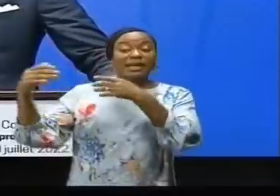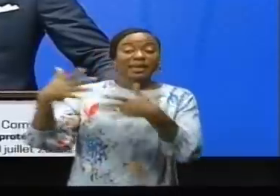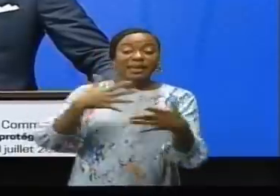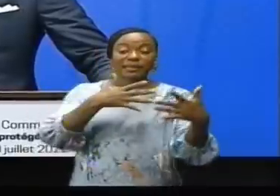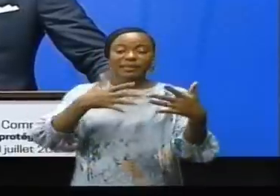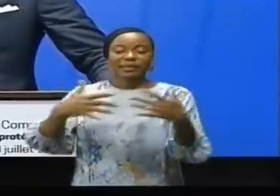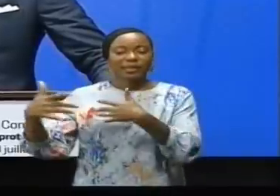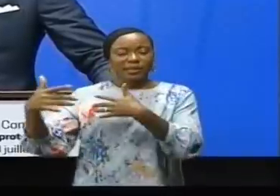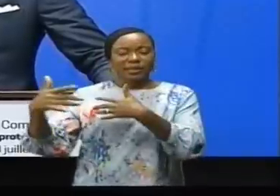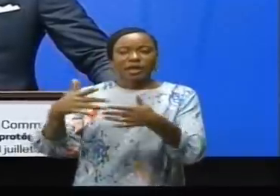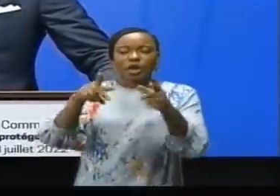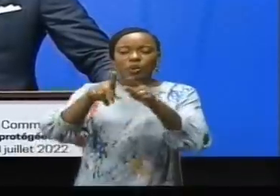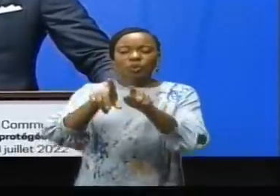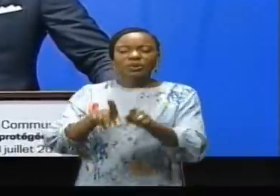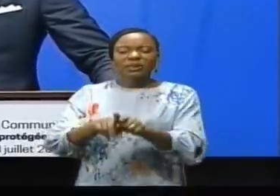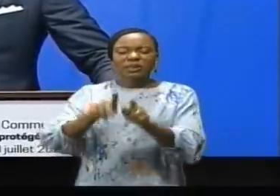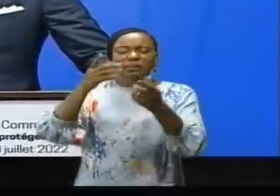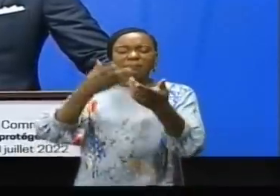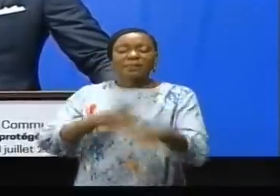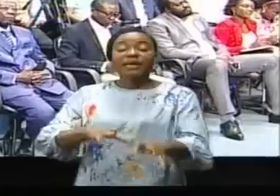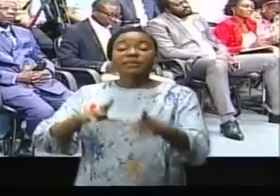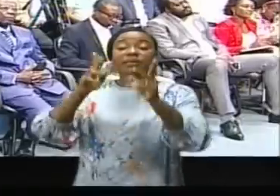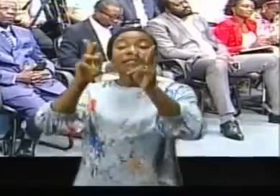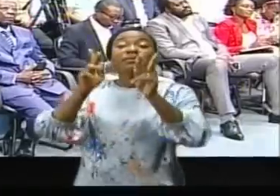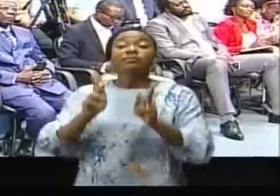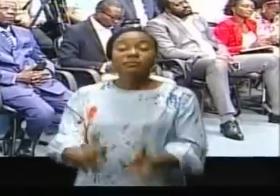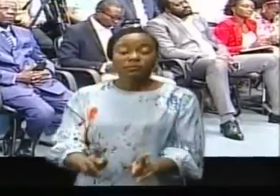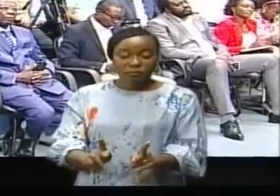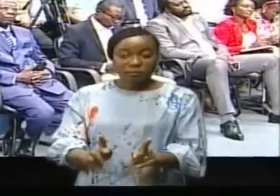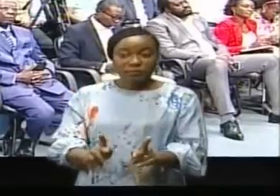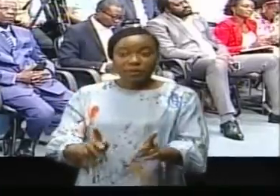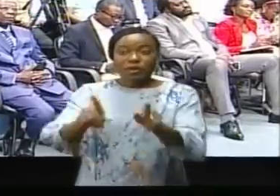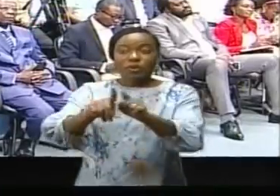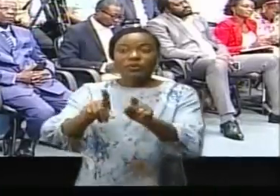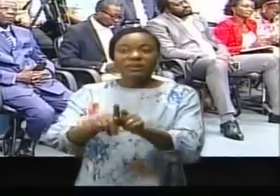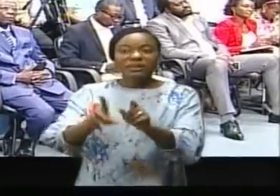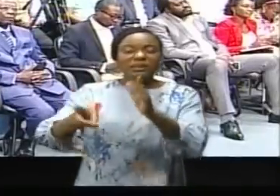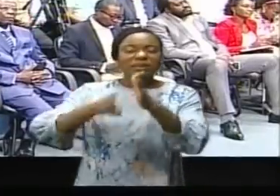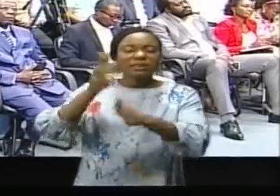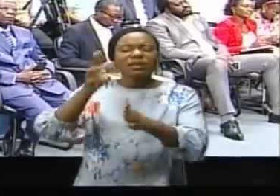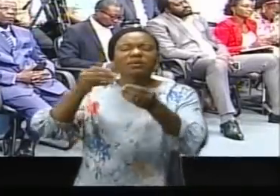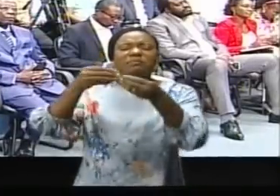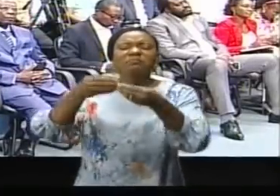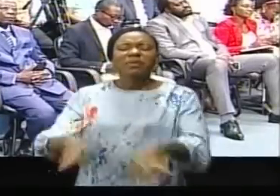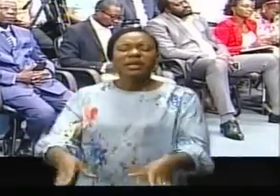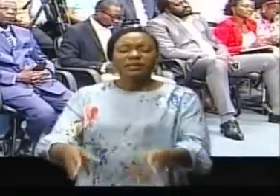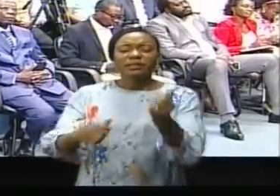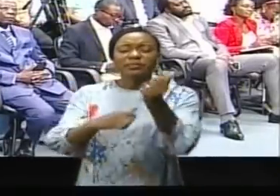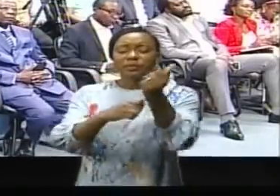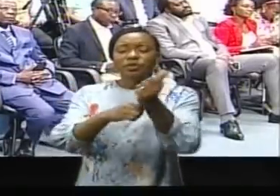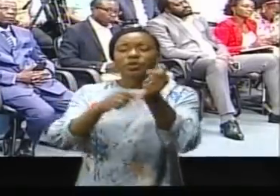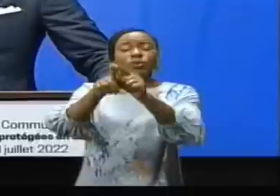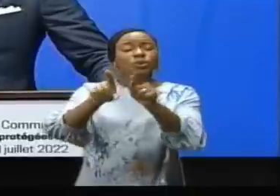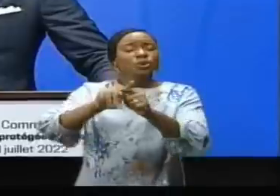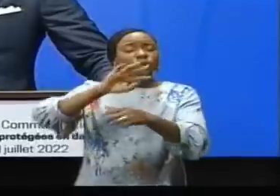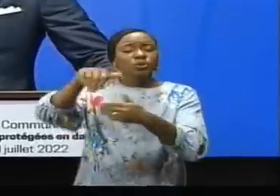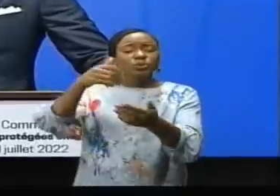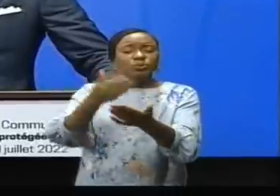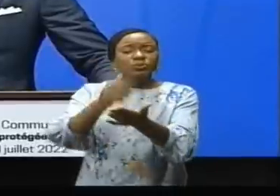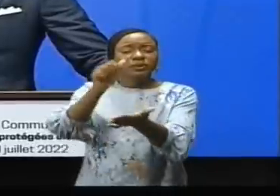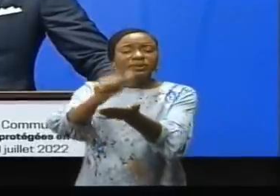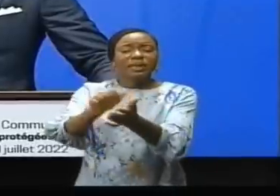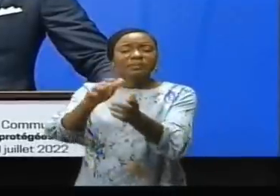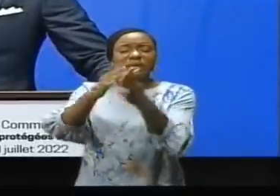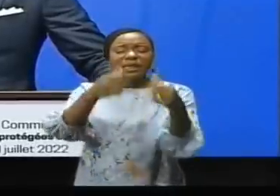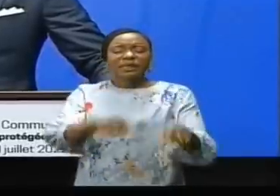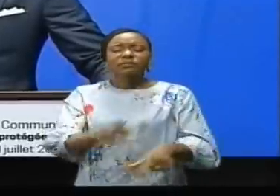compris en vie humaine. Depuis le début de cette aventure, 13 hogs-cogardes ont perdu la vie, mais toutes ces choses ne devraient jamais